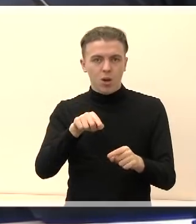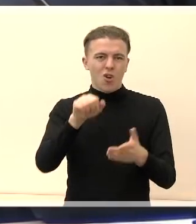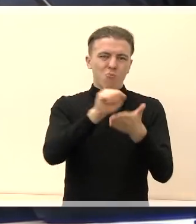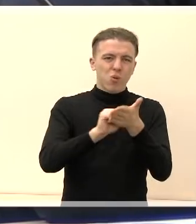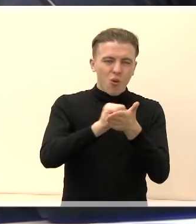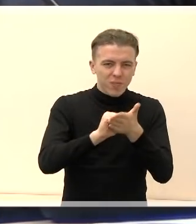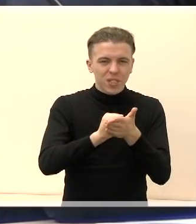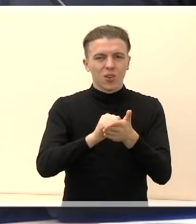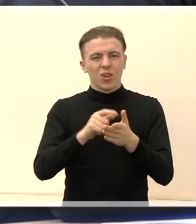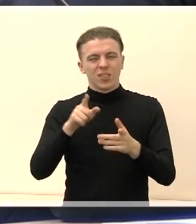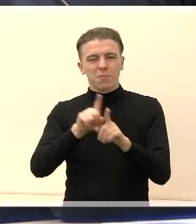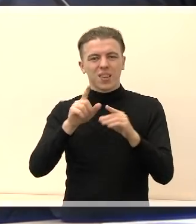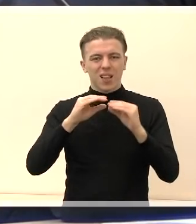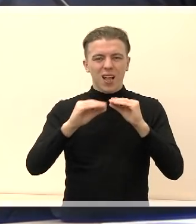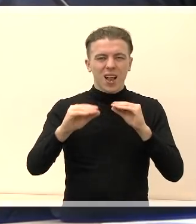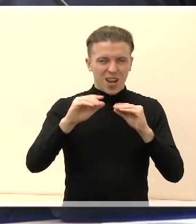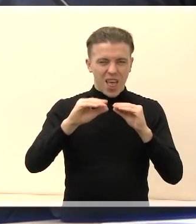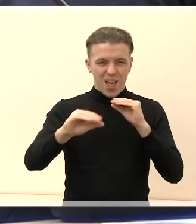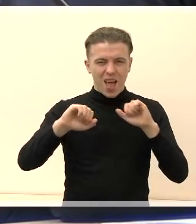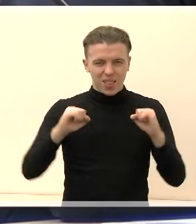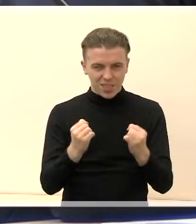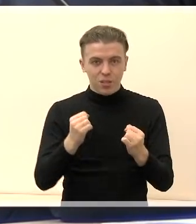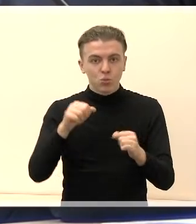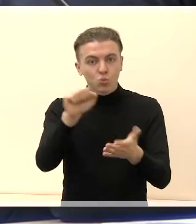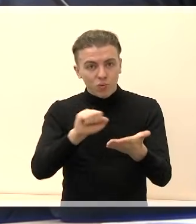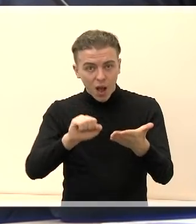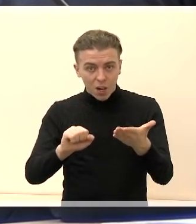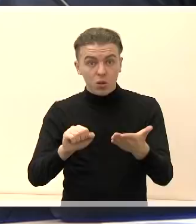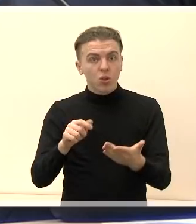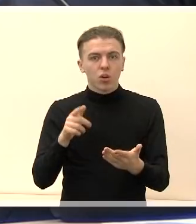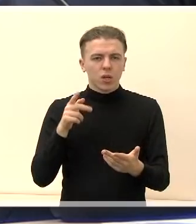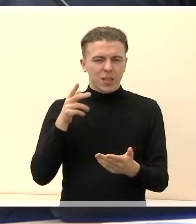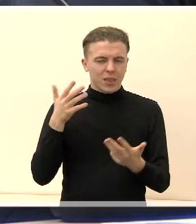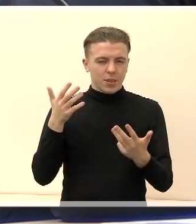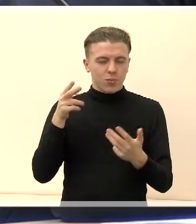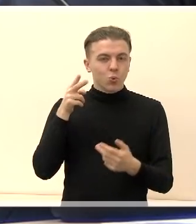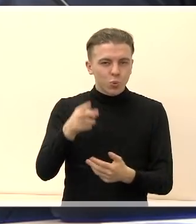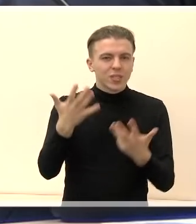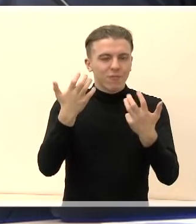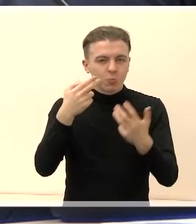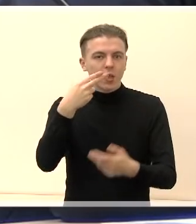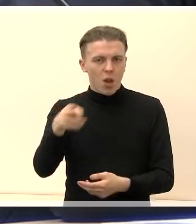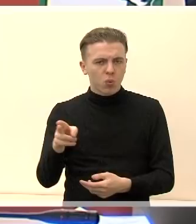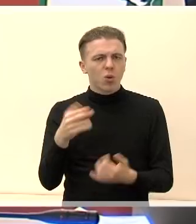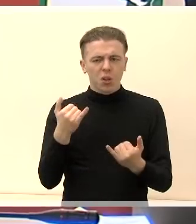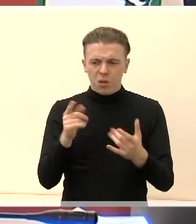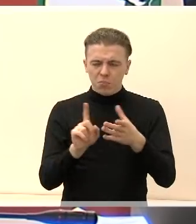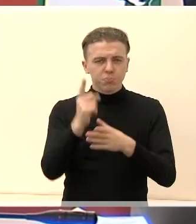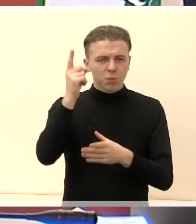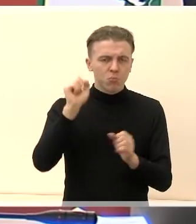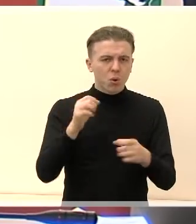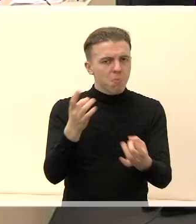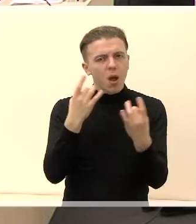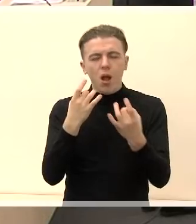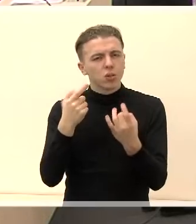ledo nuvalymoj esančios 9 tūkstančius 9 tūkstančius eurų. Pakomentuokite jūsų šitą proveržį. Ačiū.